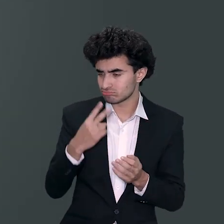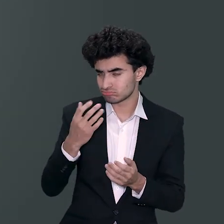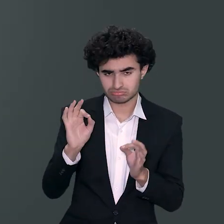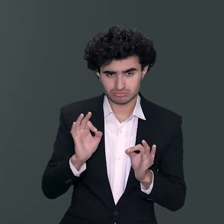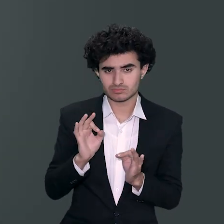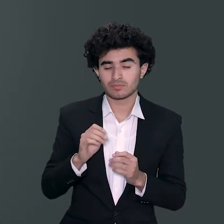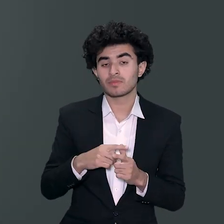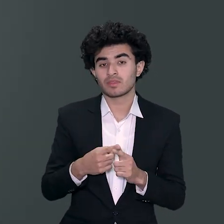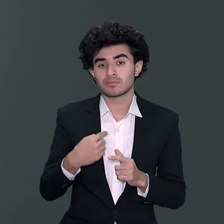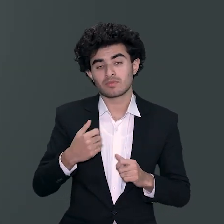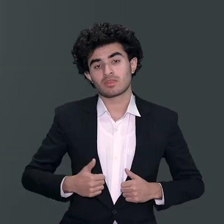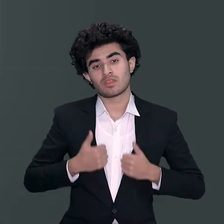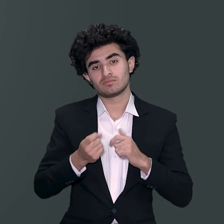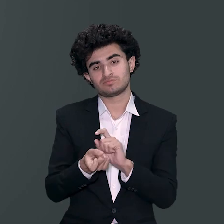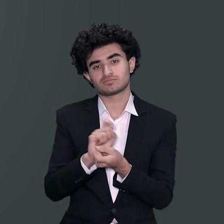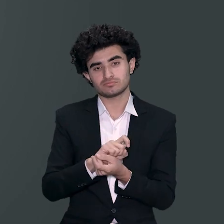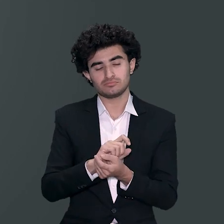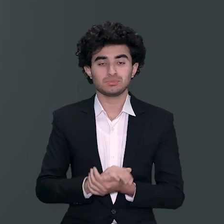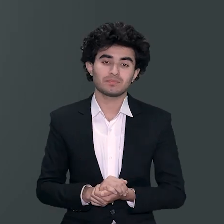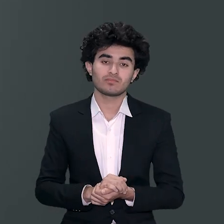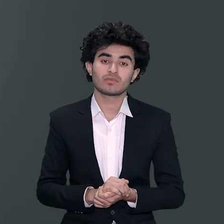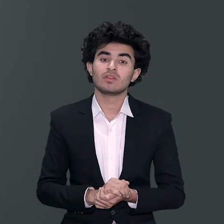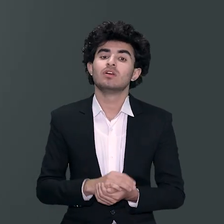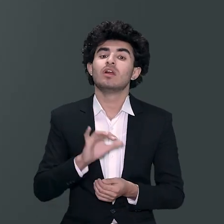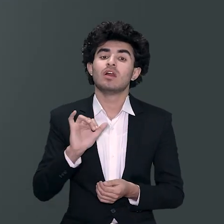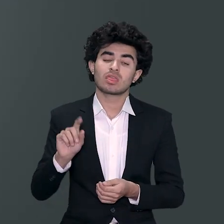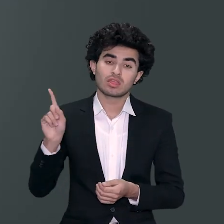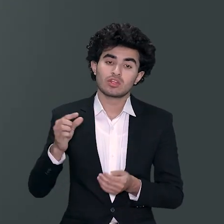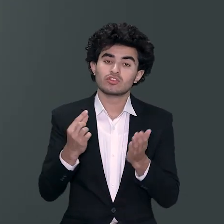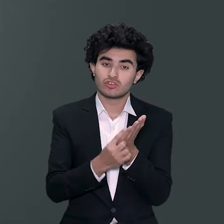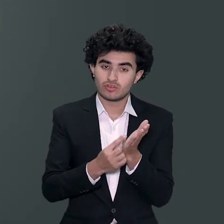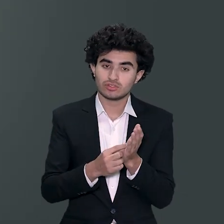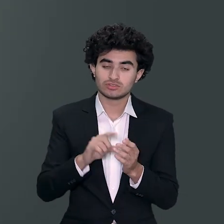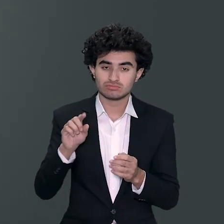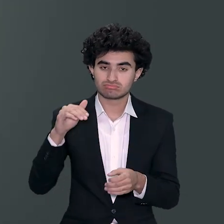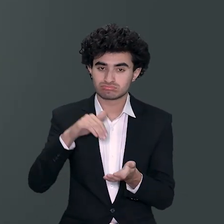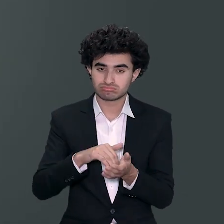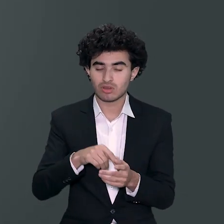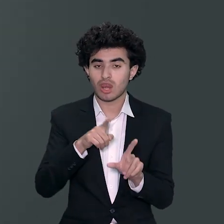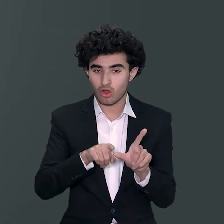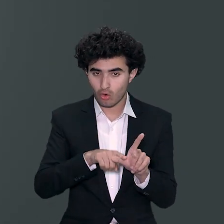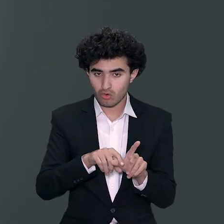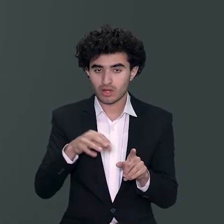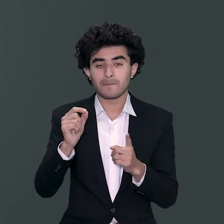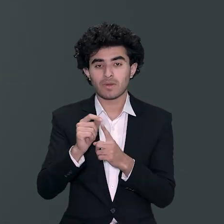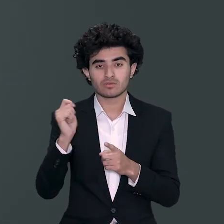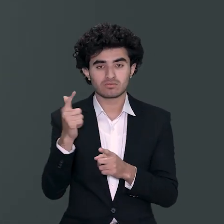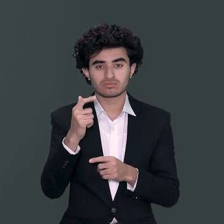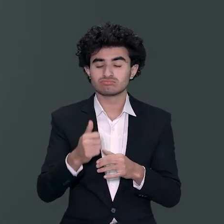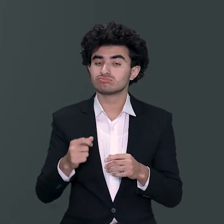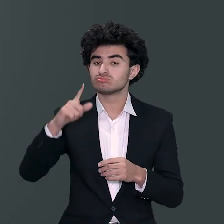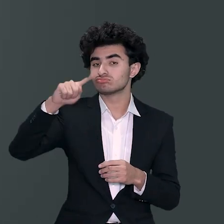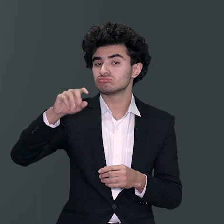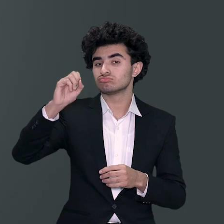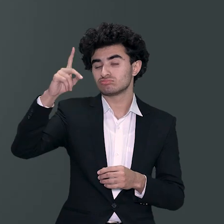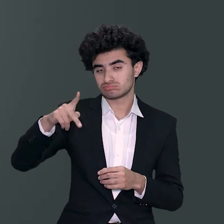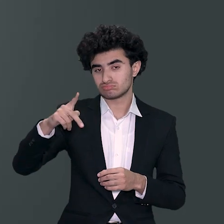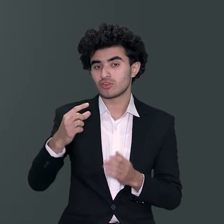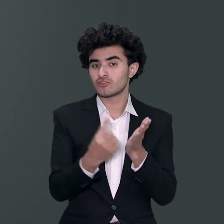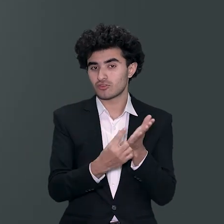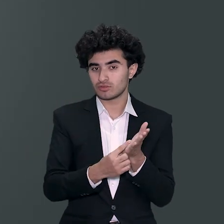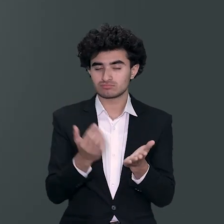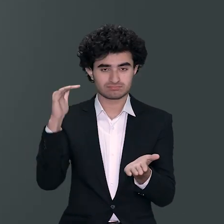زنگی چینج ہو گی اب نہ صرف وہ اس scholarship پہ لاہور کی اور پاکستان کی ایک top noach یونیورسٹی میں آیا